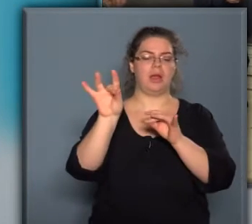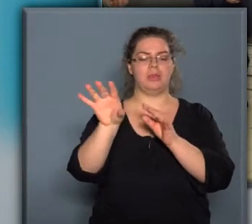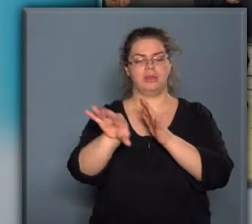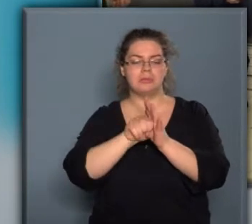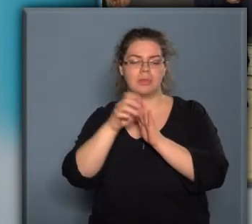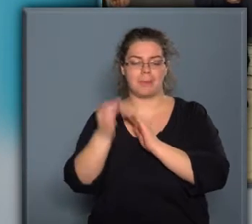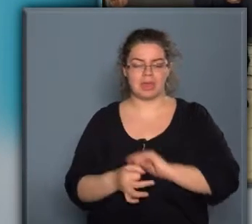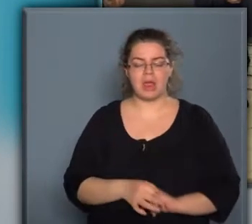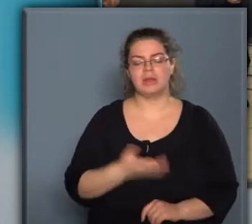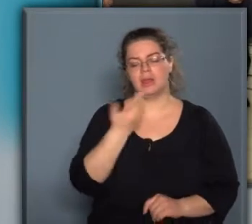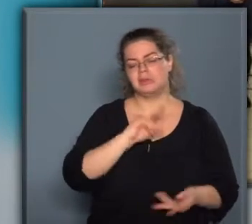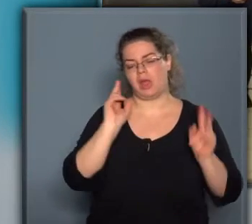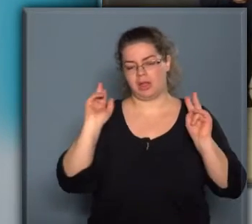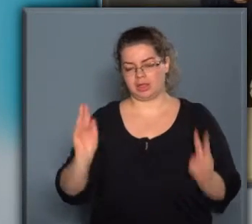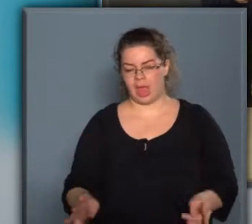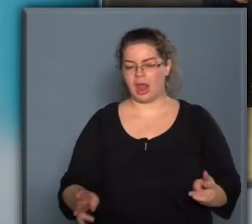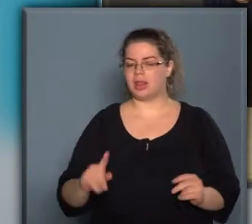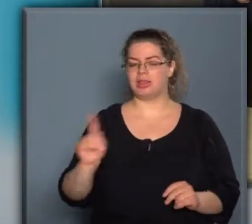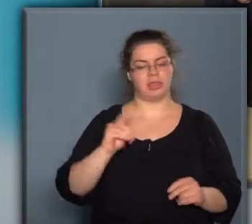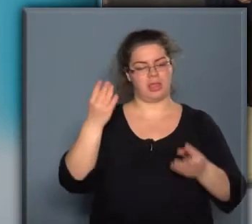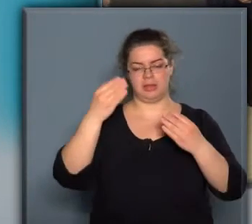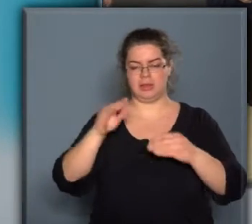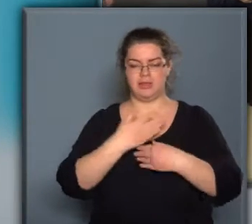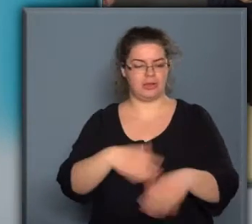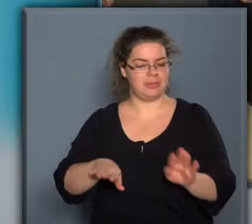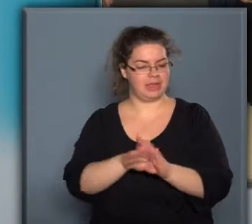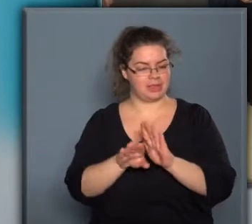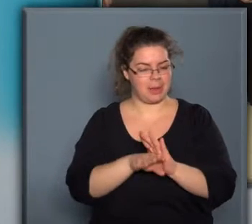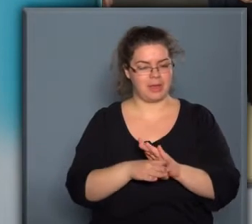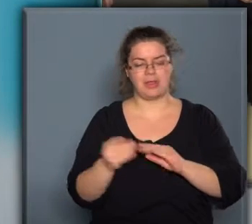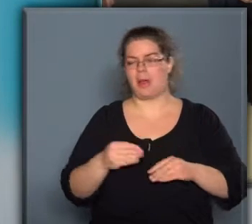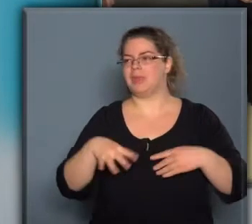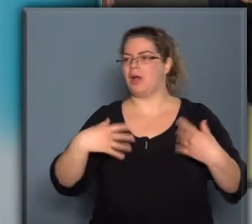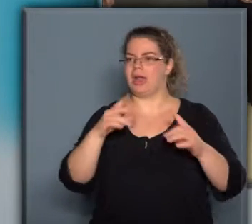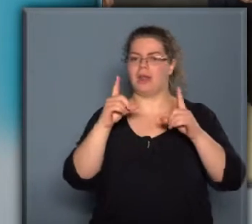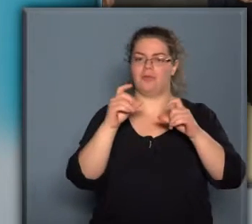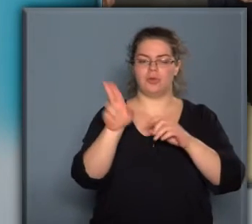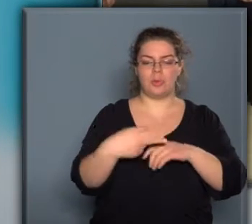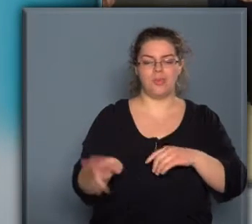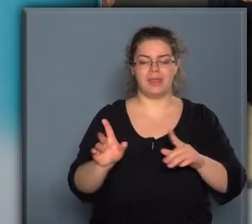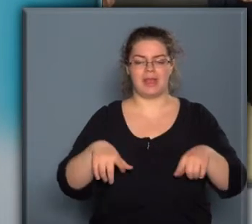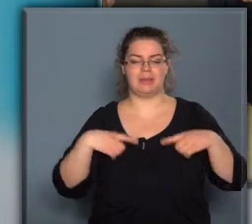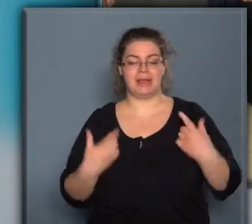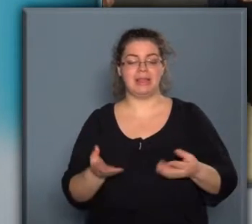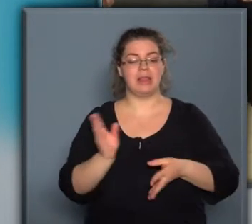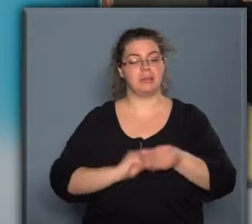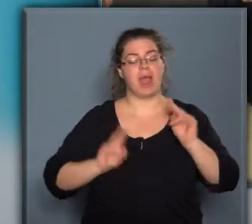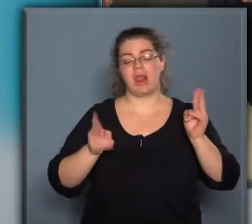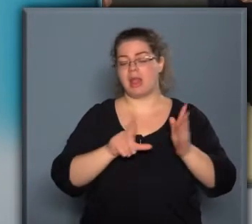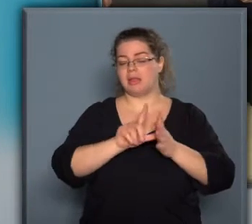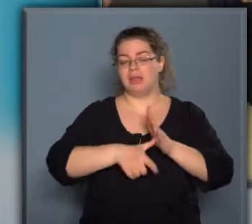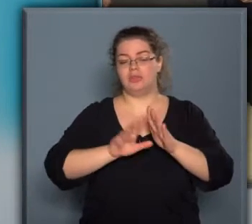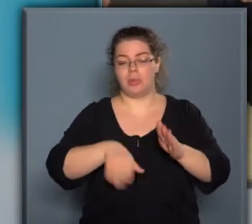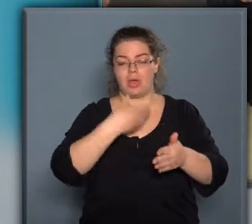pillanatot, ha kell, akkor ne tiszteljen semmilyen szabályt, ami akár a fotoművészetben létezik, hiszen lehet